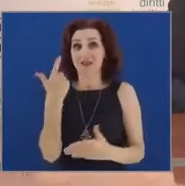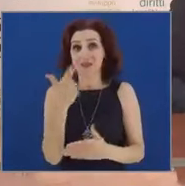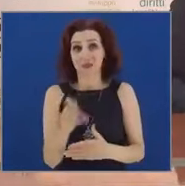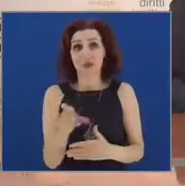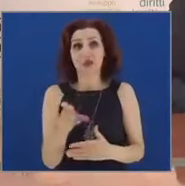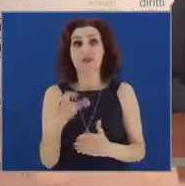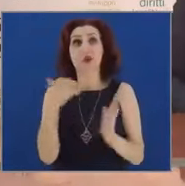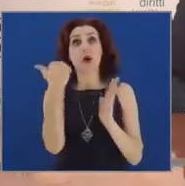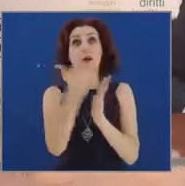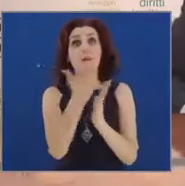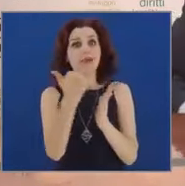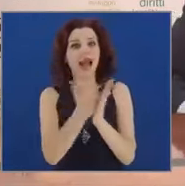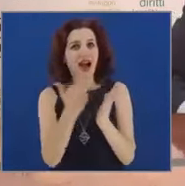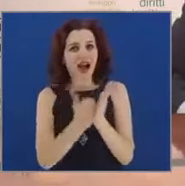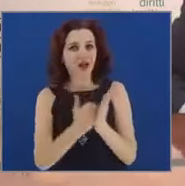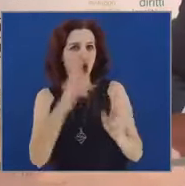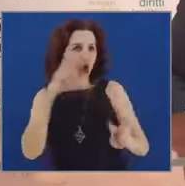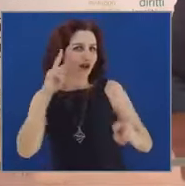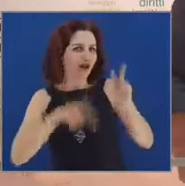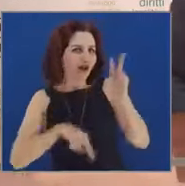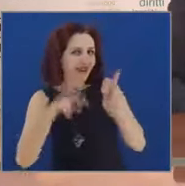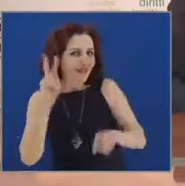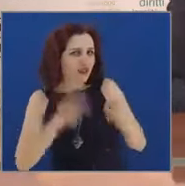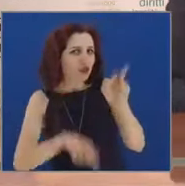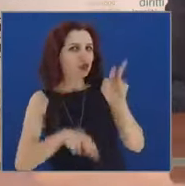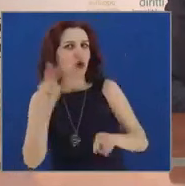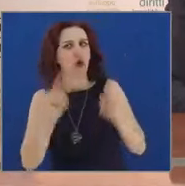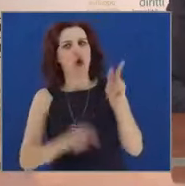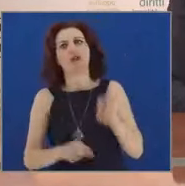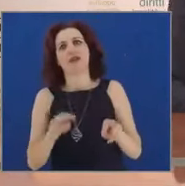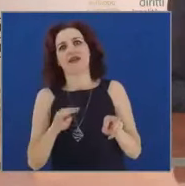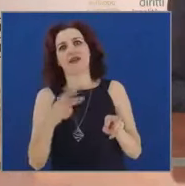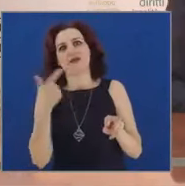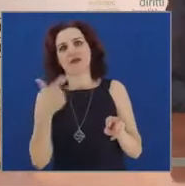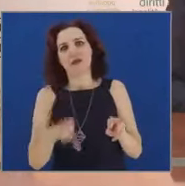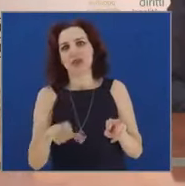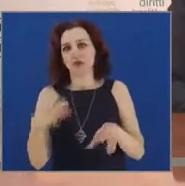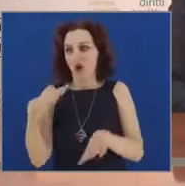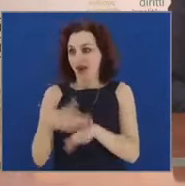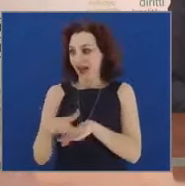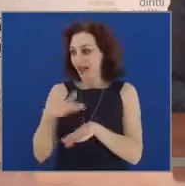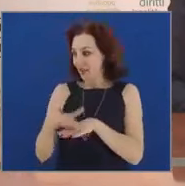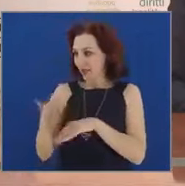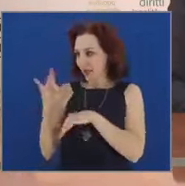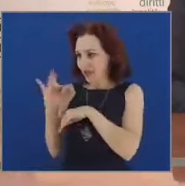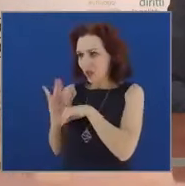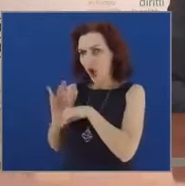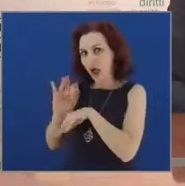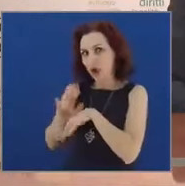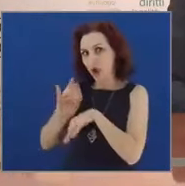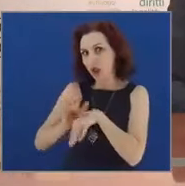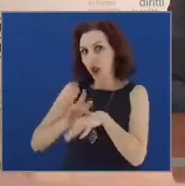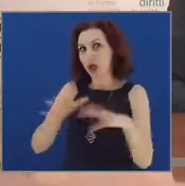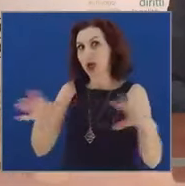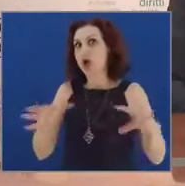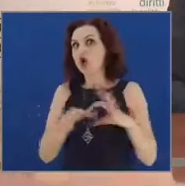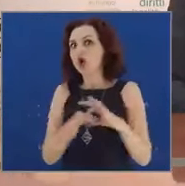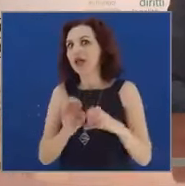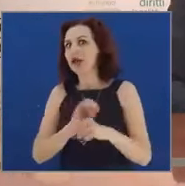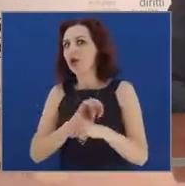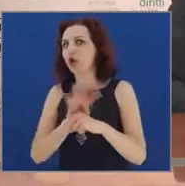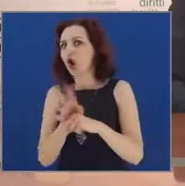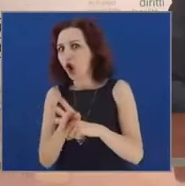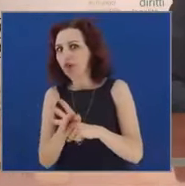piano, che abbiamo fatto alla luce di quello delle esperienze che abbiamo maturato su Covid, ha avuto anche un